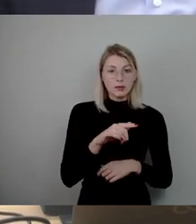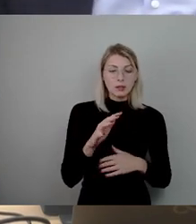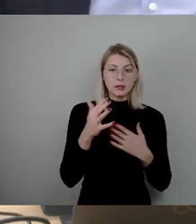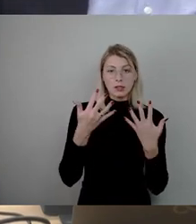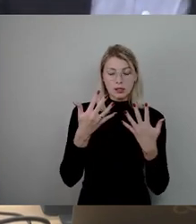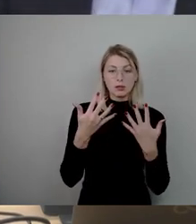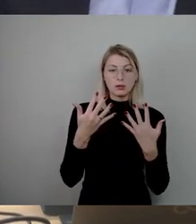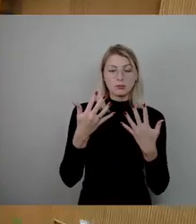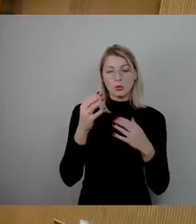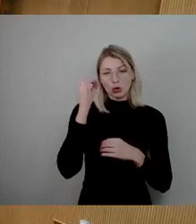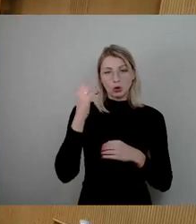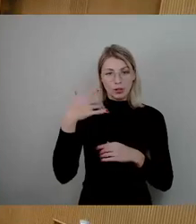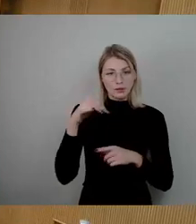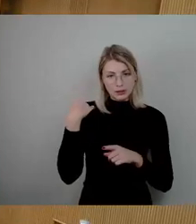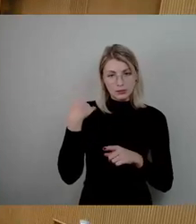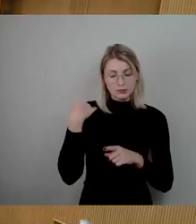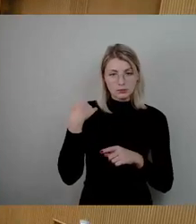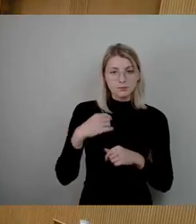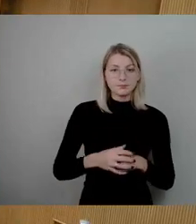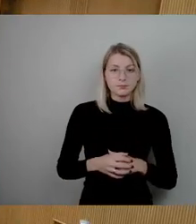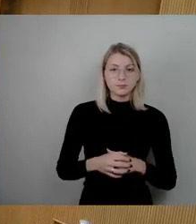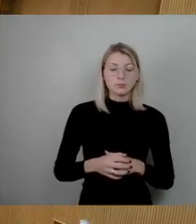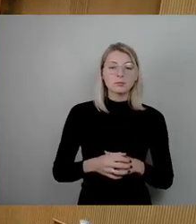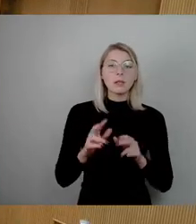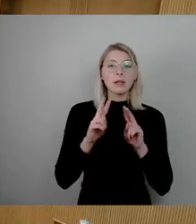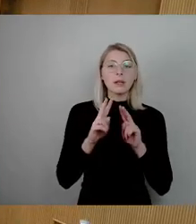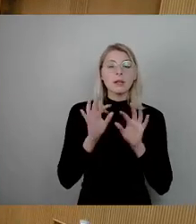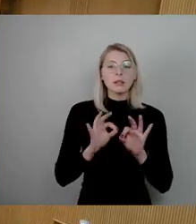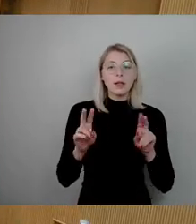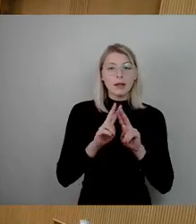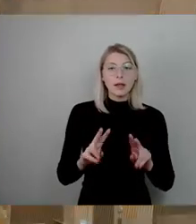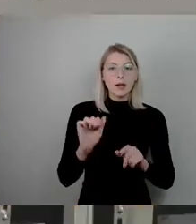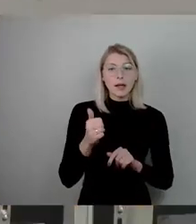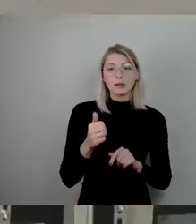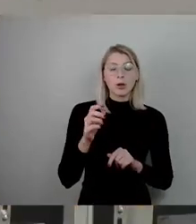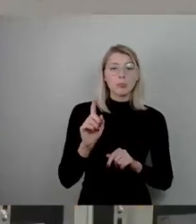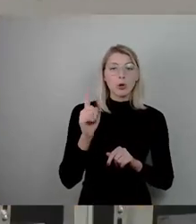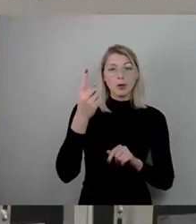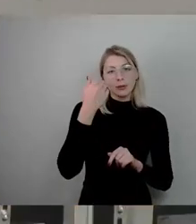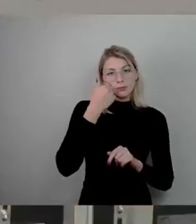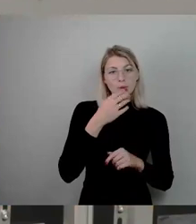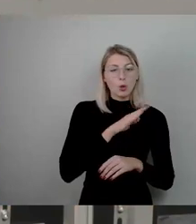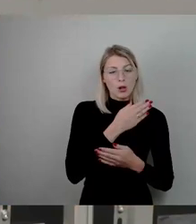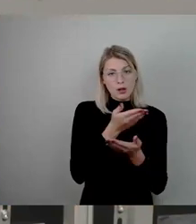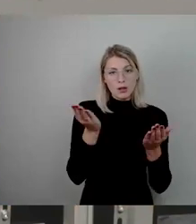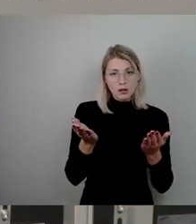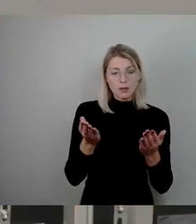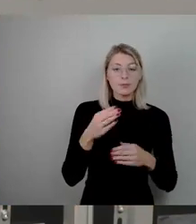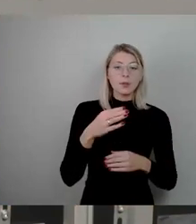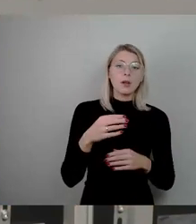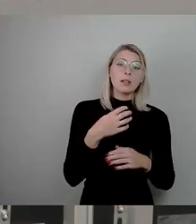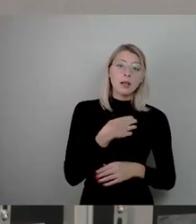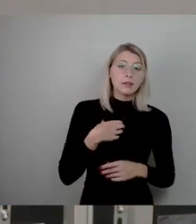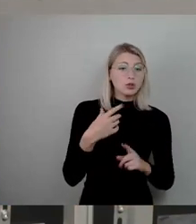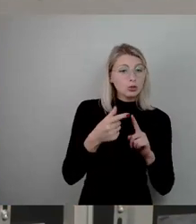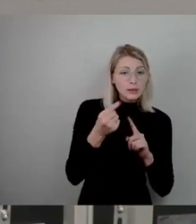bitte schön. Sehr geehrter erster Bürgermeister, liebe Kolleginnen und Kollegen, Dresden ist spitze, Dresden ist ganz vorne,